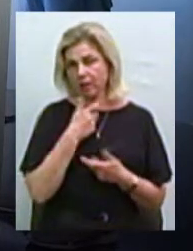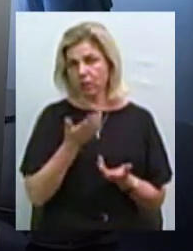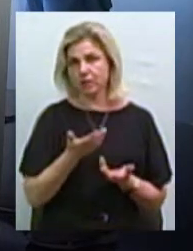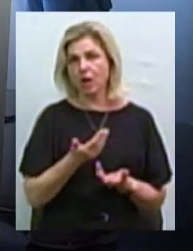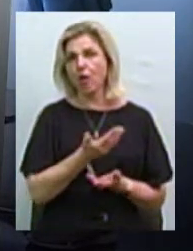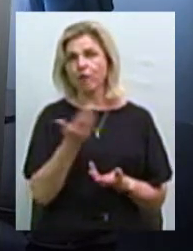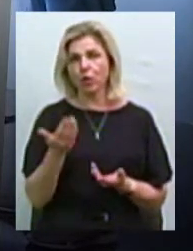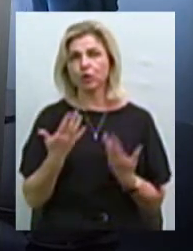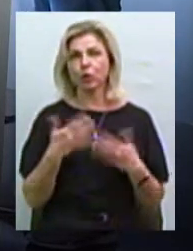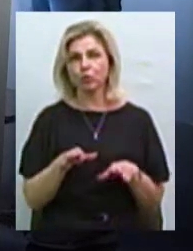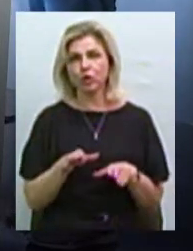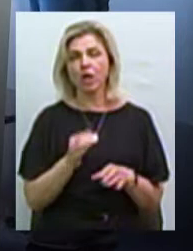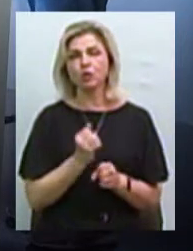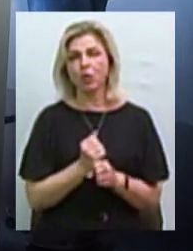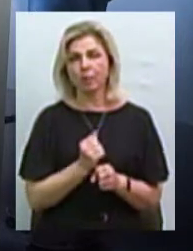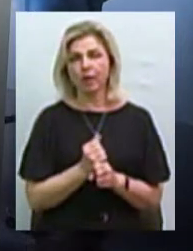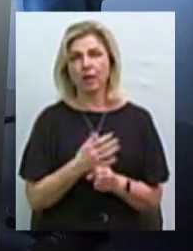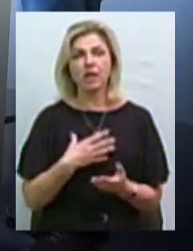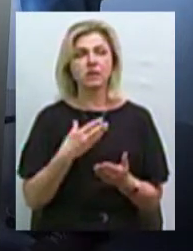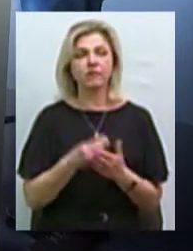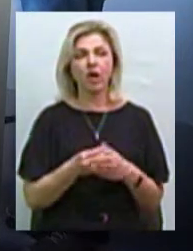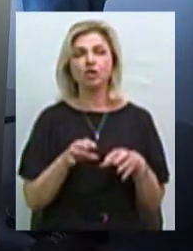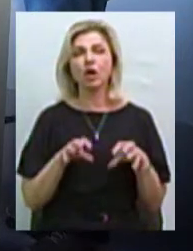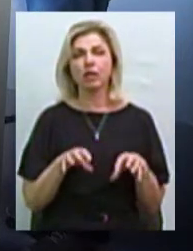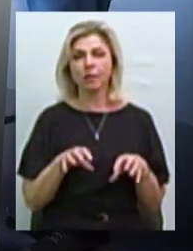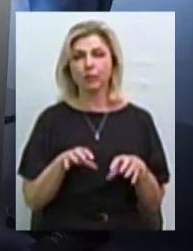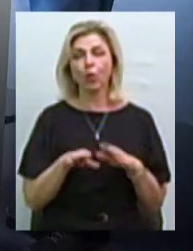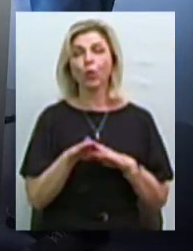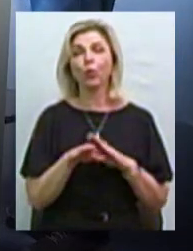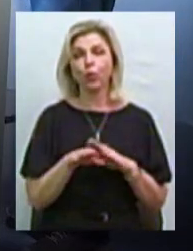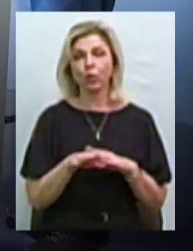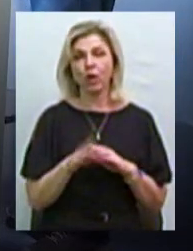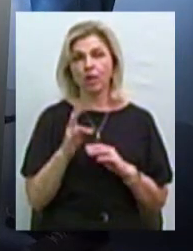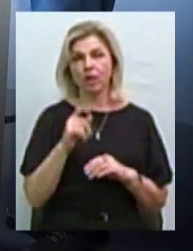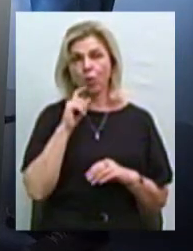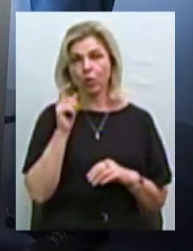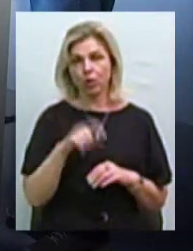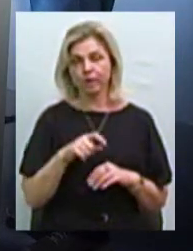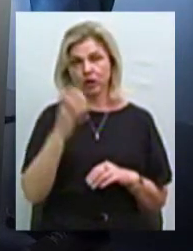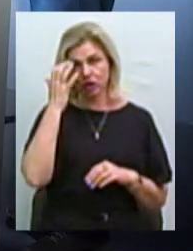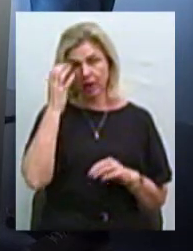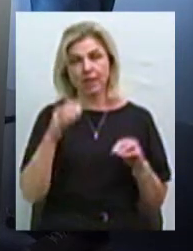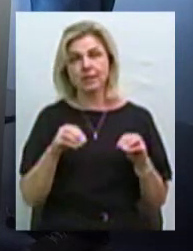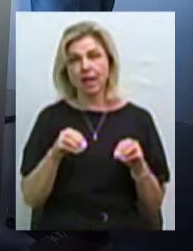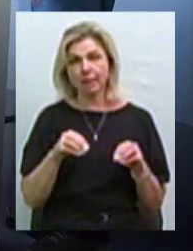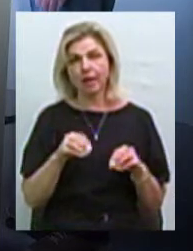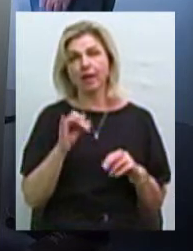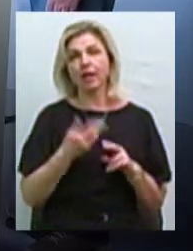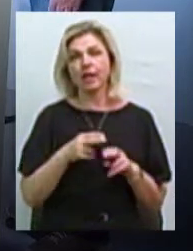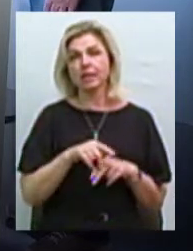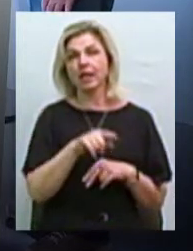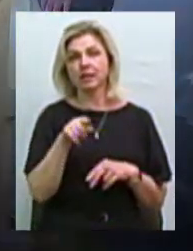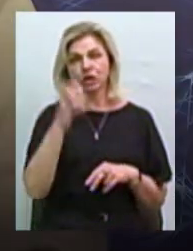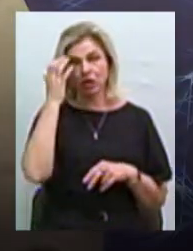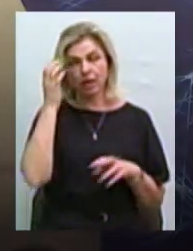наклали свою жадібну руку на українські чорноземи, ні такі чорноземи, навіть